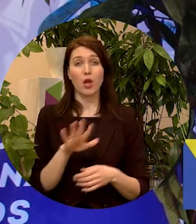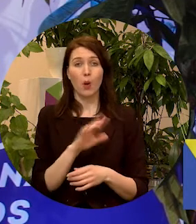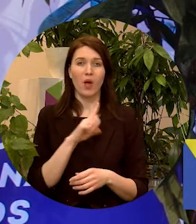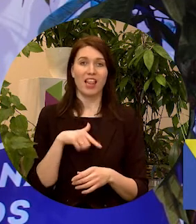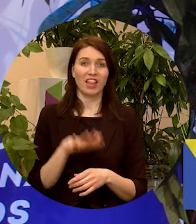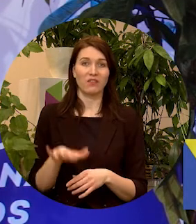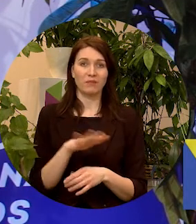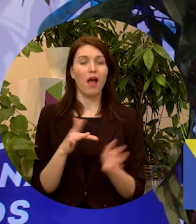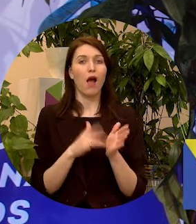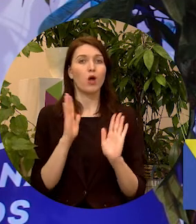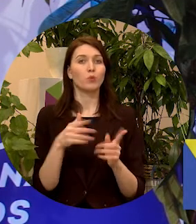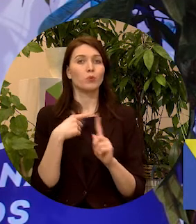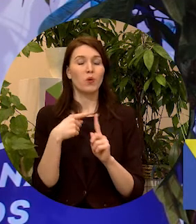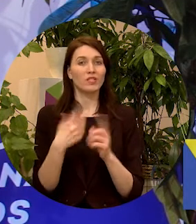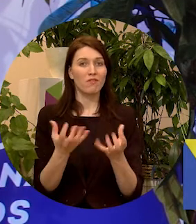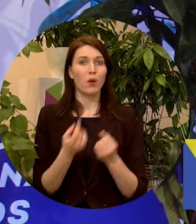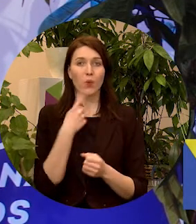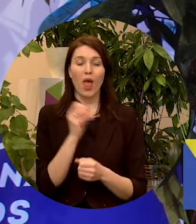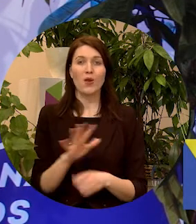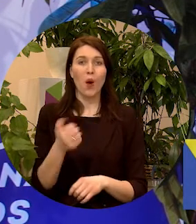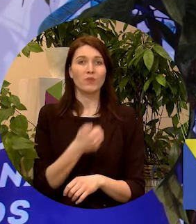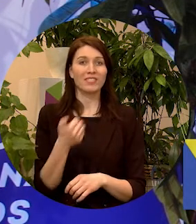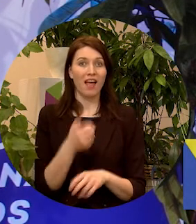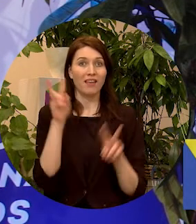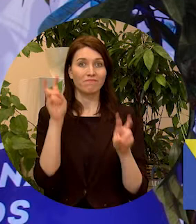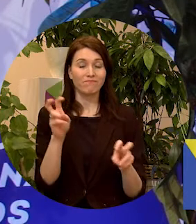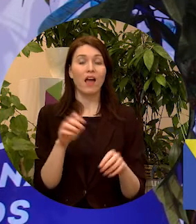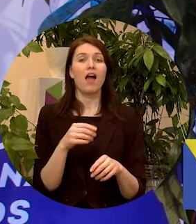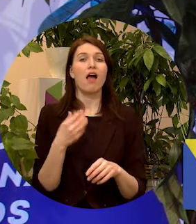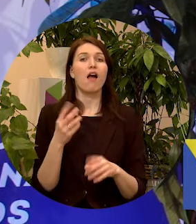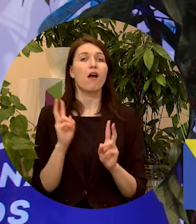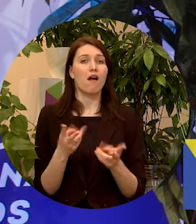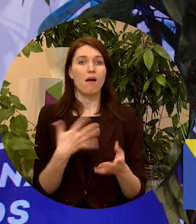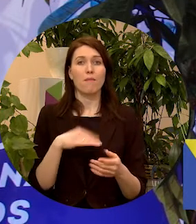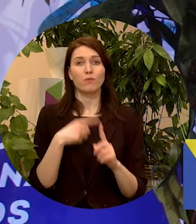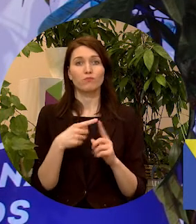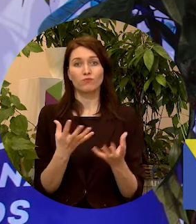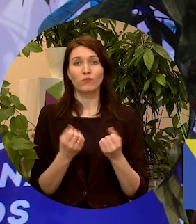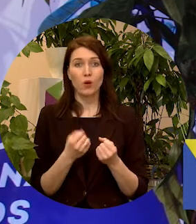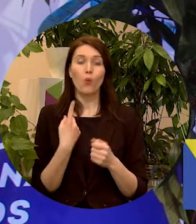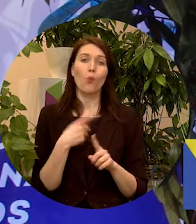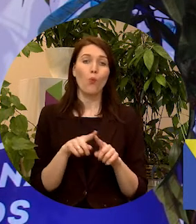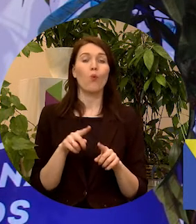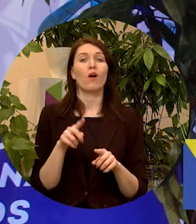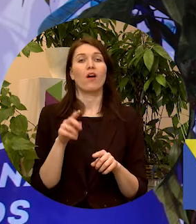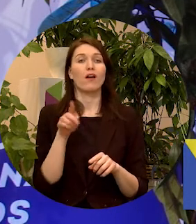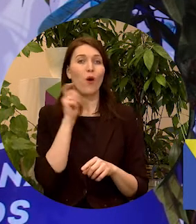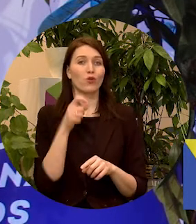Kādi būs ieguvumi no Eiropas jaunatnes gada? Ko tad mēs iegūsim no tā, ka šis ir Eiropas jaunatnes gads un ko iegūs jaunieši?